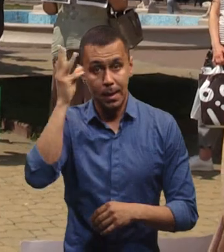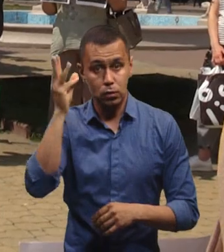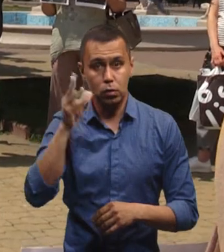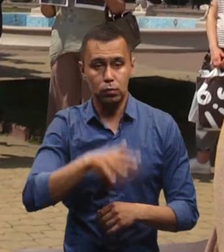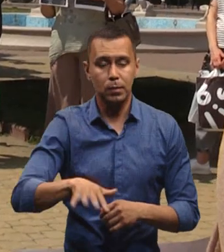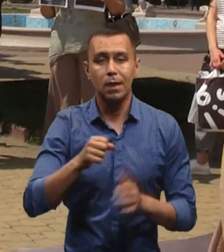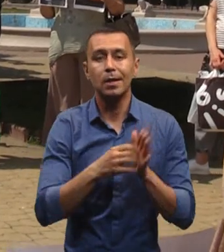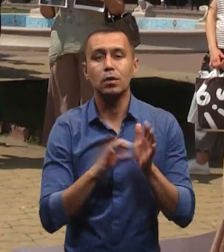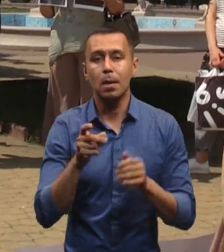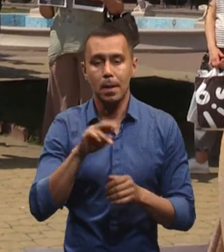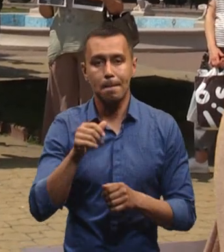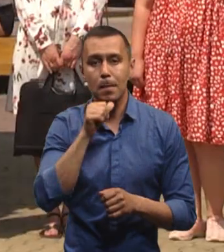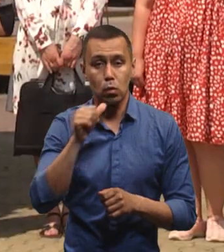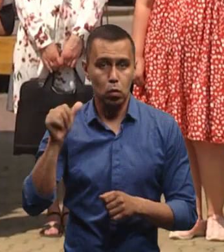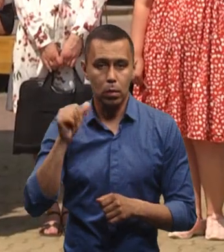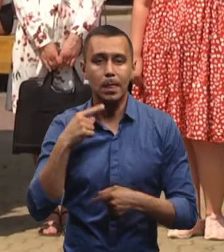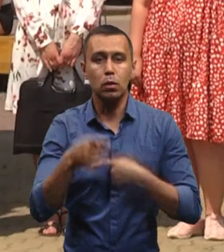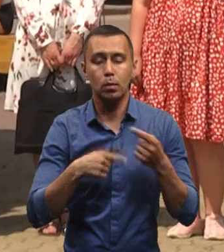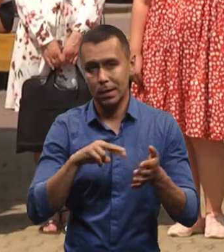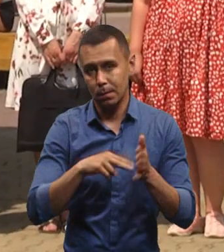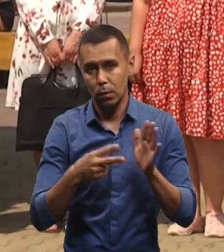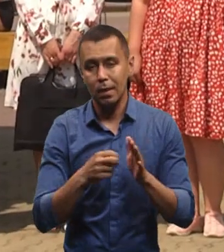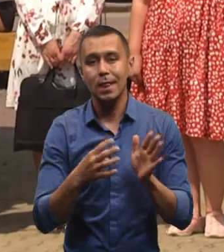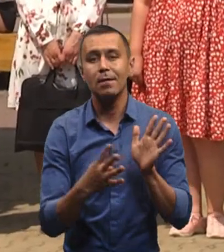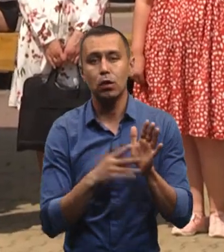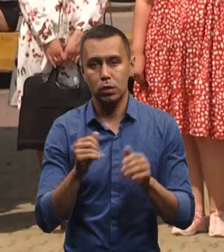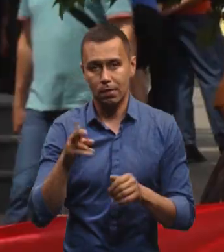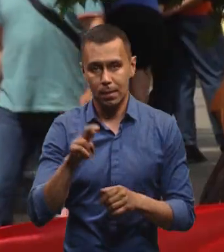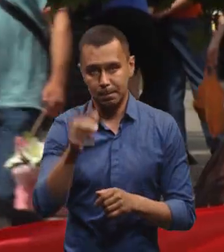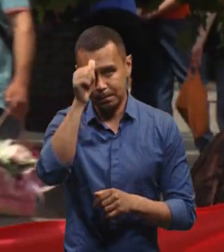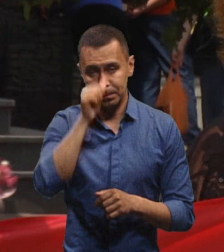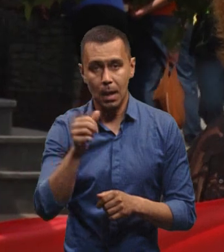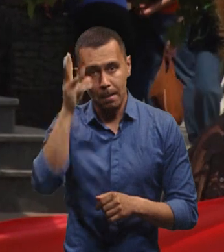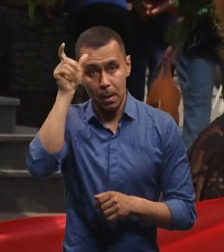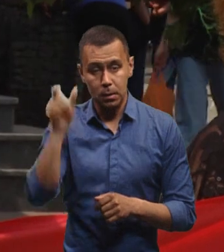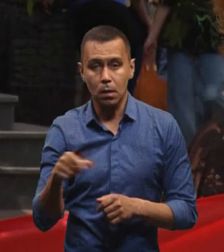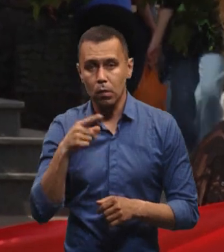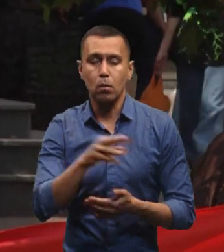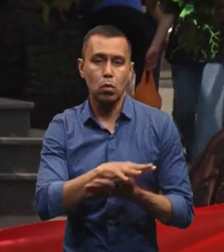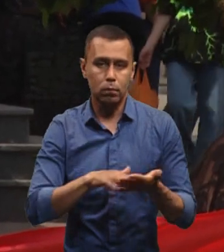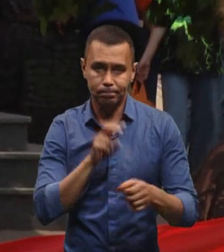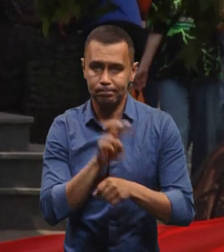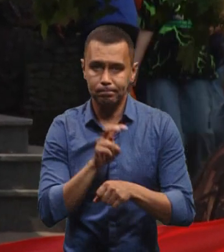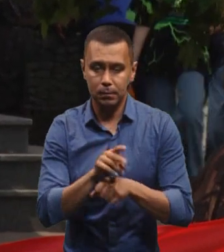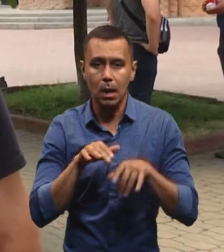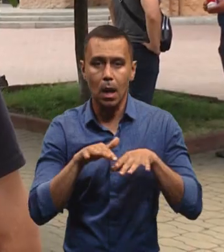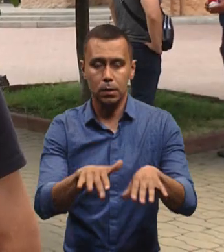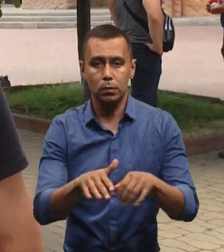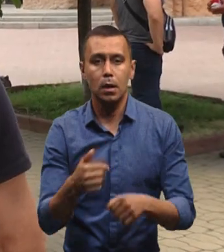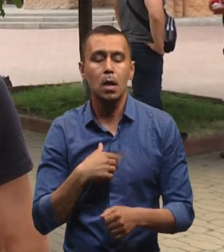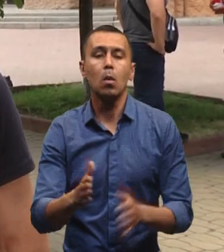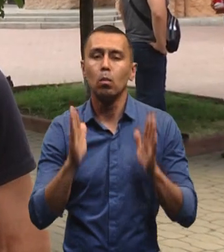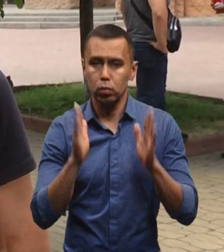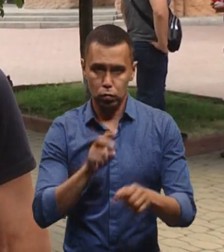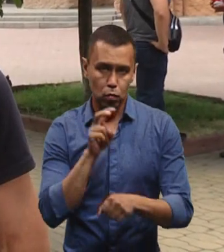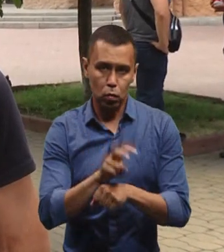19 серпня минулого року. Наступна запланована 9 червня. Хмельничанка Тамара каже, продовжить приходити на акцію. Я буду